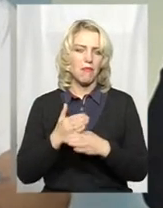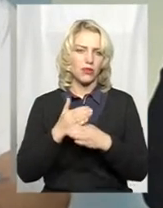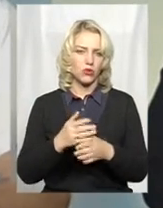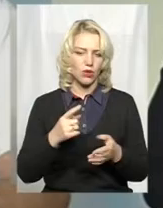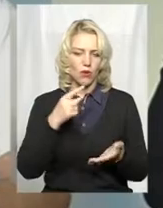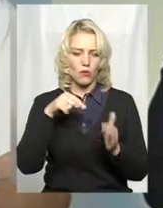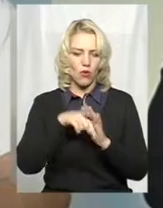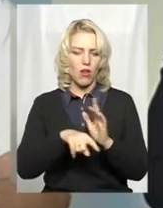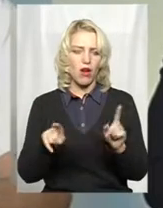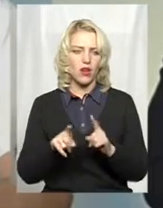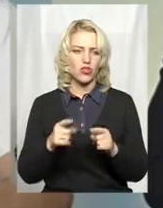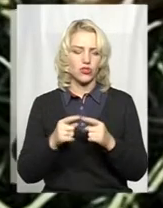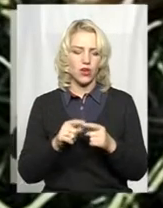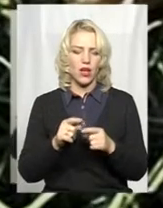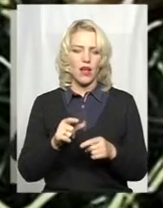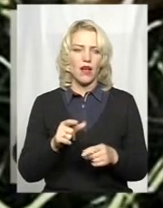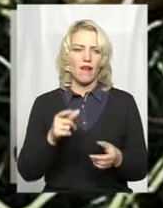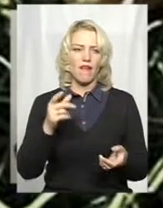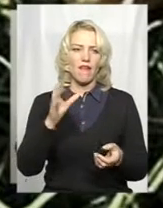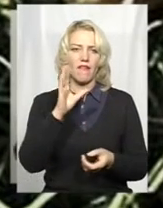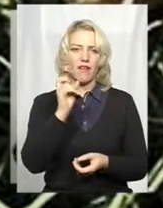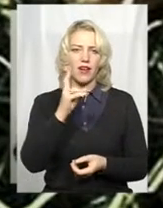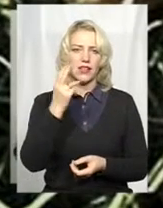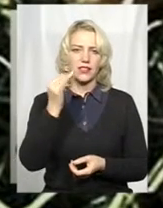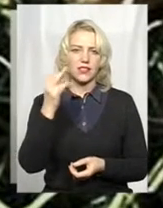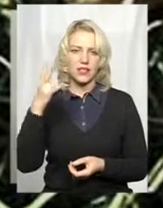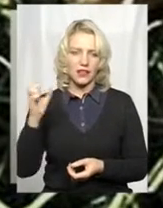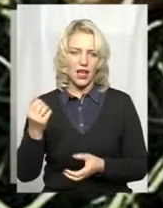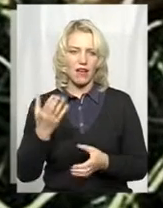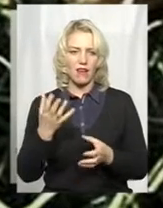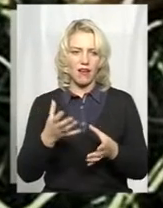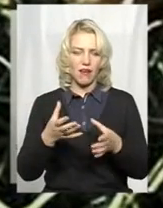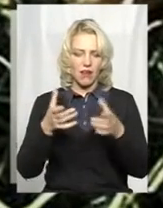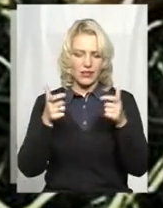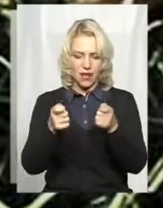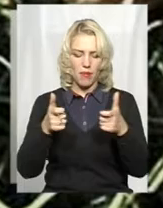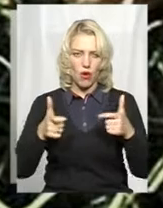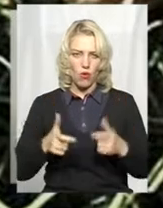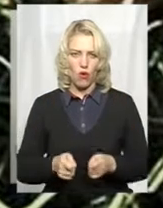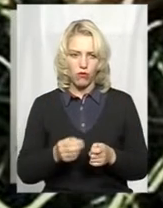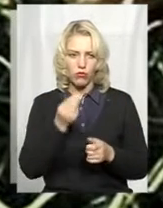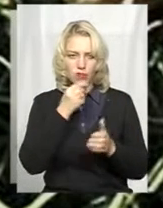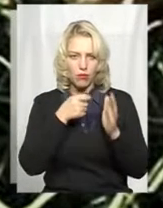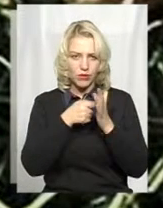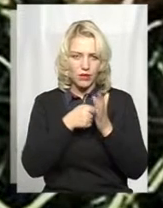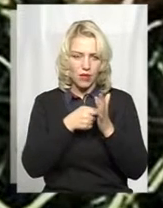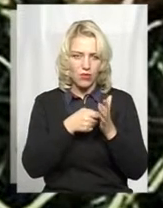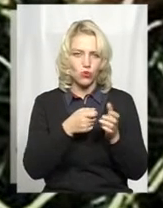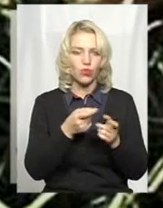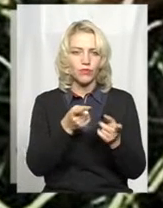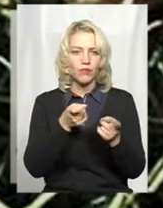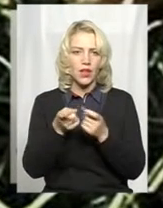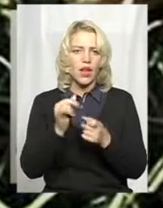вакцина в капсулі, яка запаковується у приманку і таким чином задається для